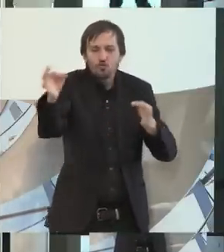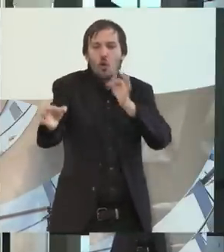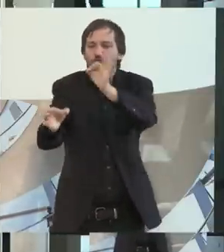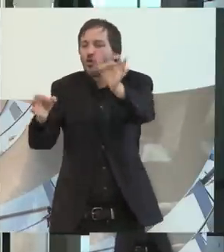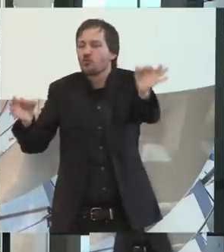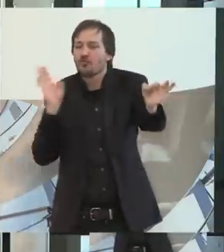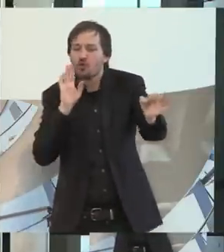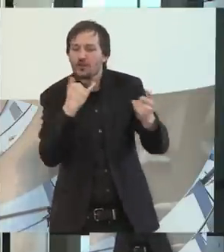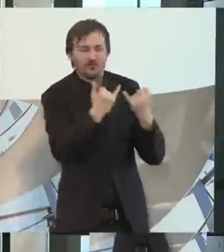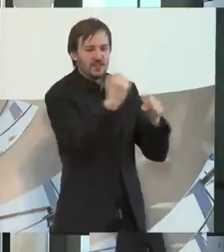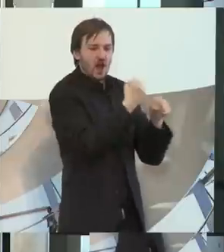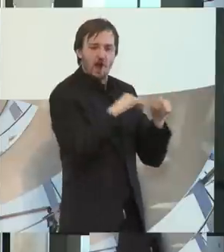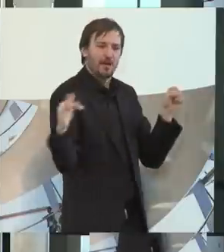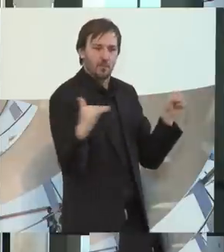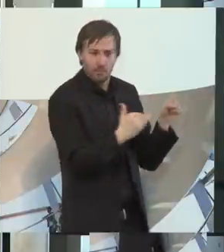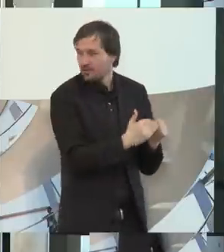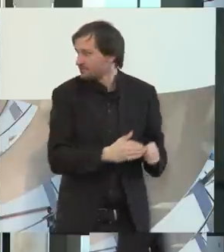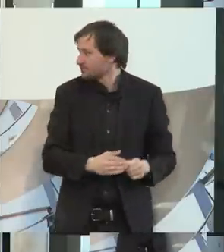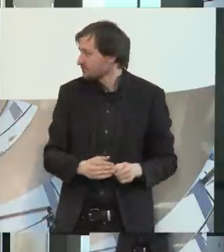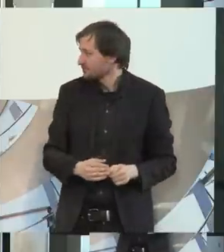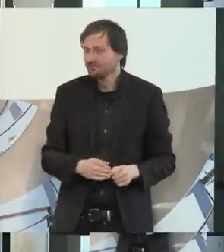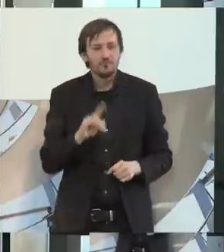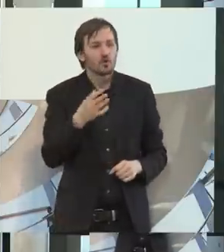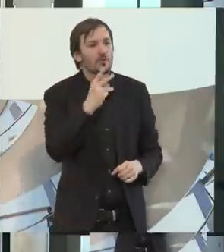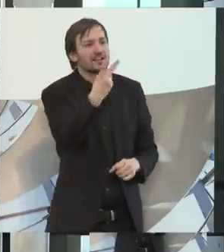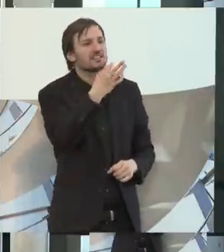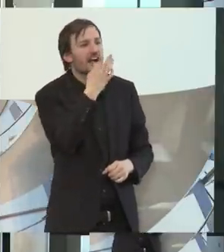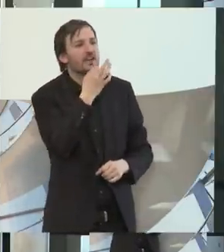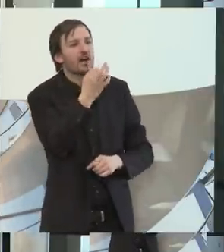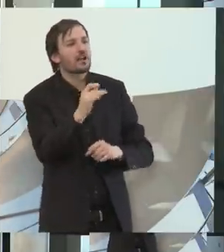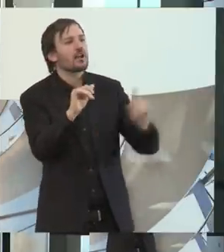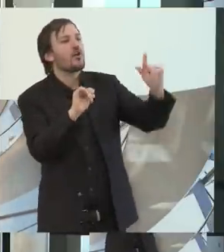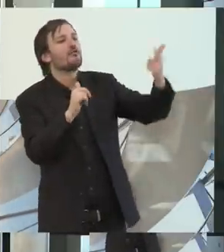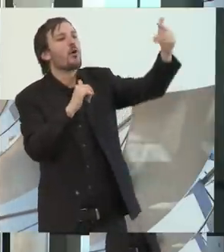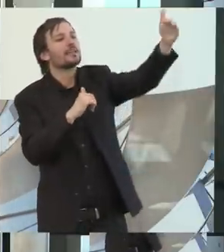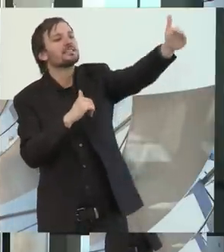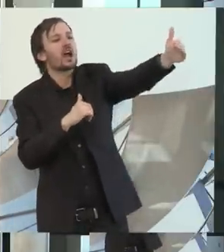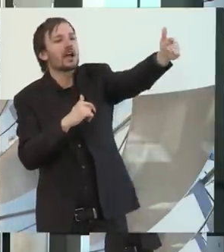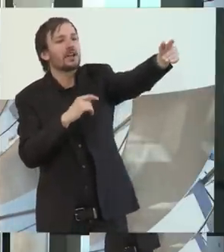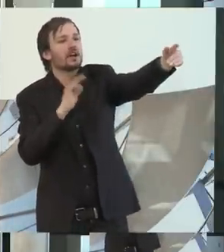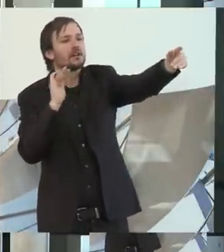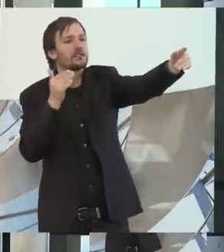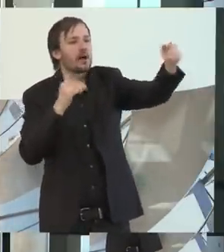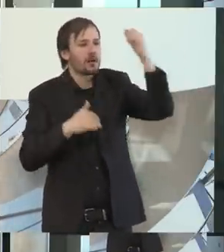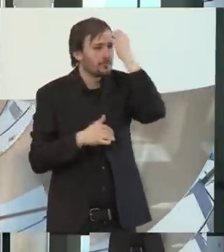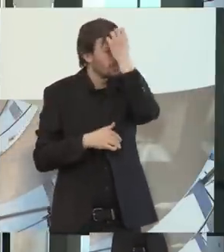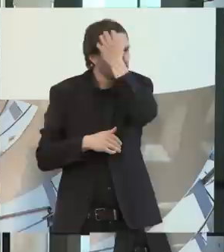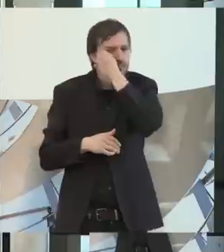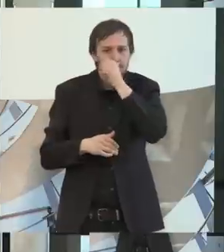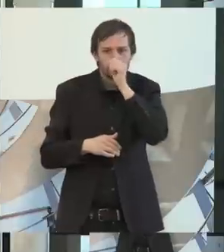zu gelangen. Dankeschön. Ich würde hier noch zwei Fragen die Dame in der vorletzten Reihe mit dem meisten... Ach ja.